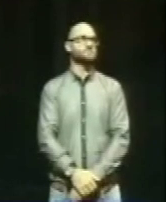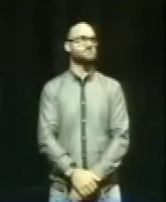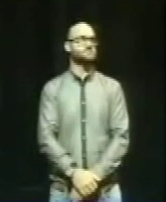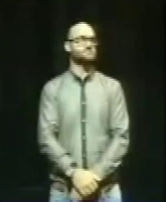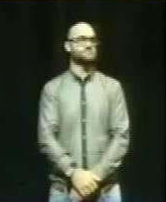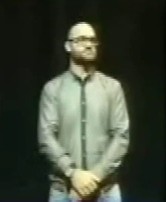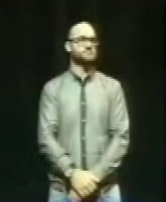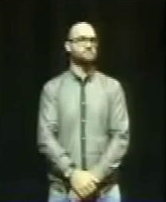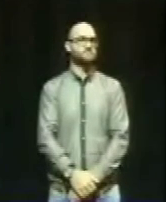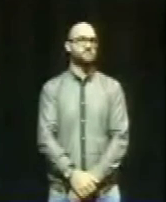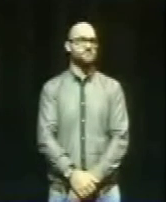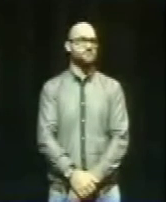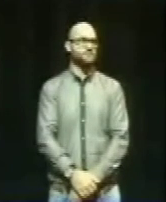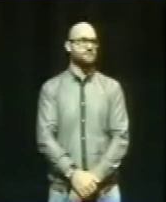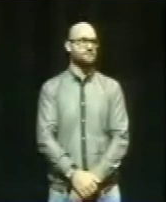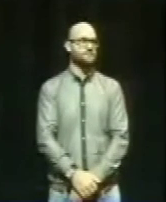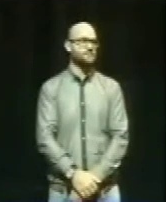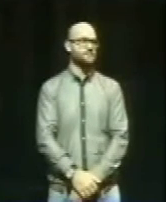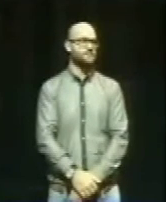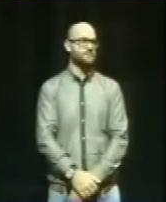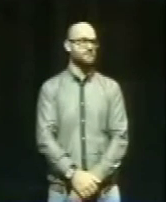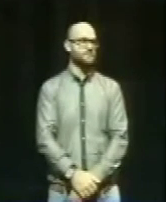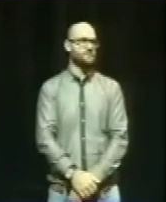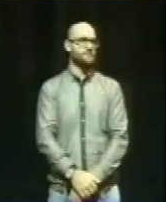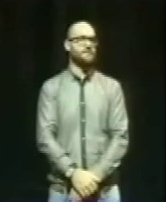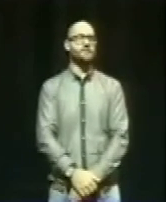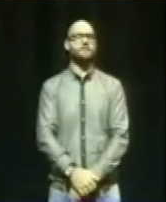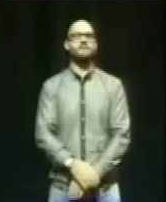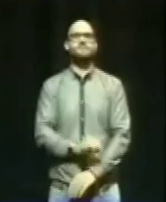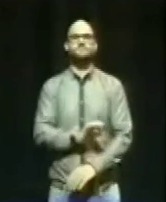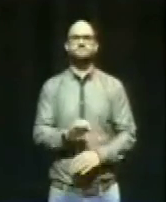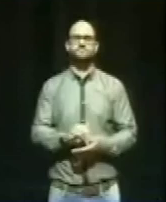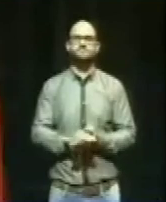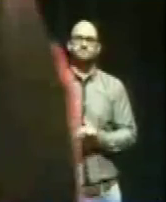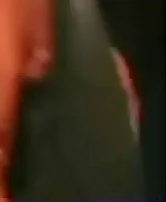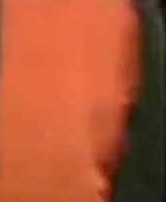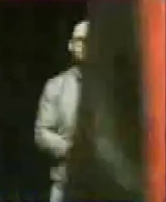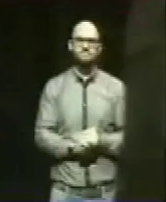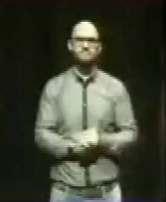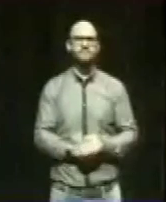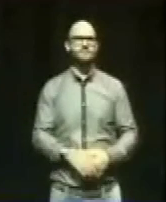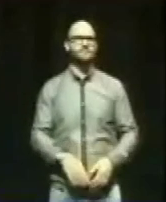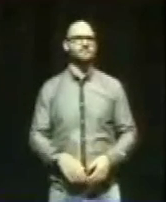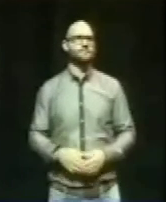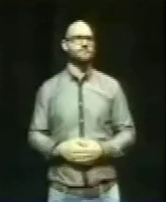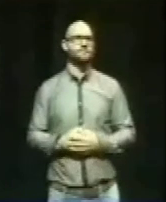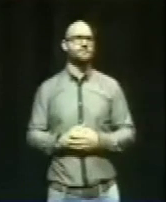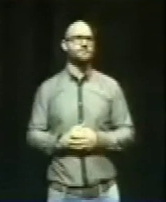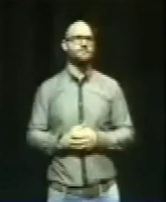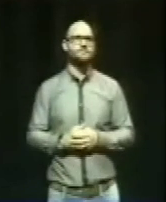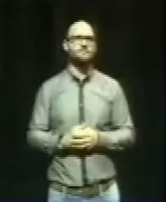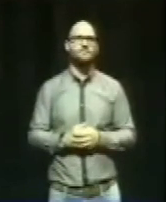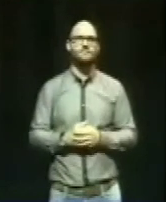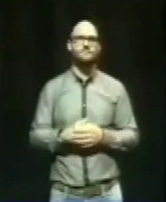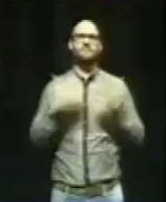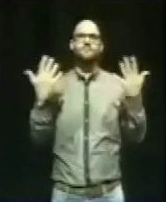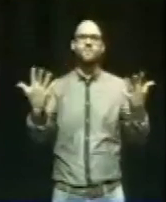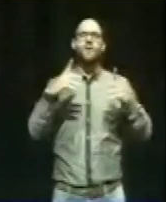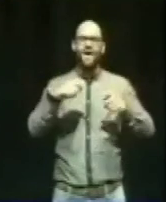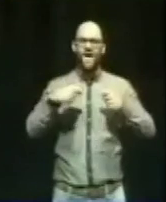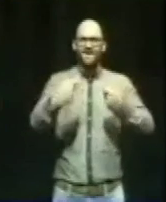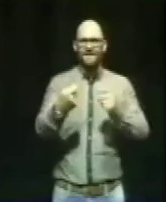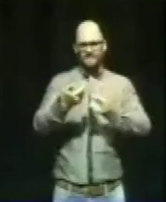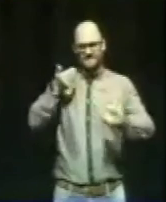Wenn man solche Erlebnisse hat, nach der vielen Arbeit und in dem unruhigen